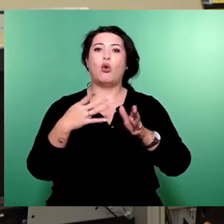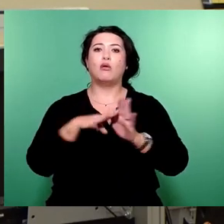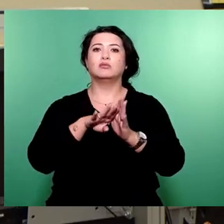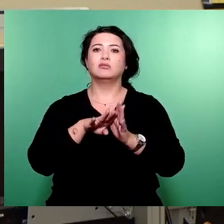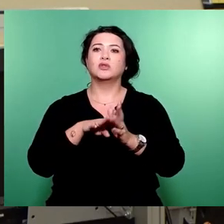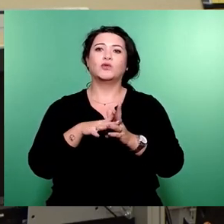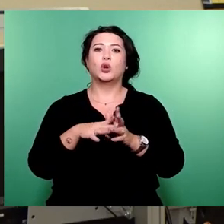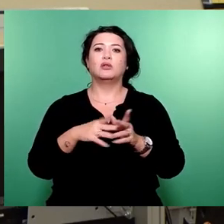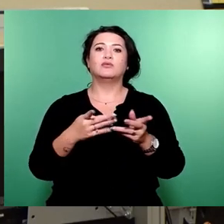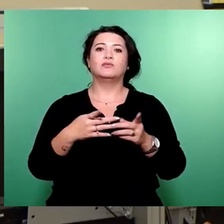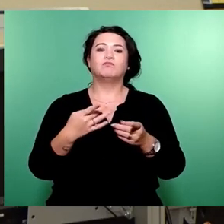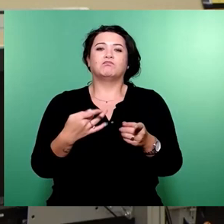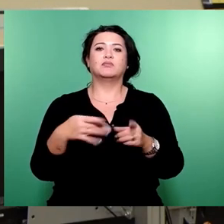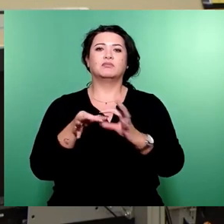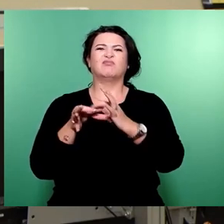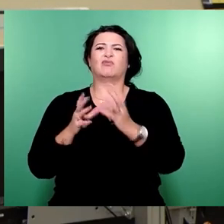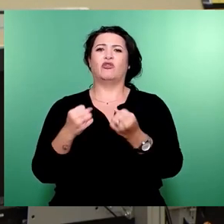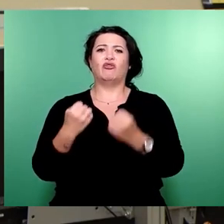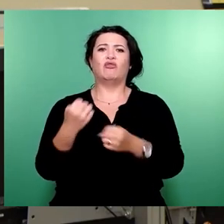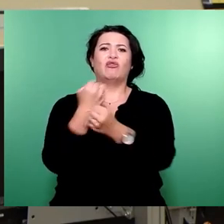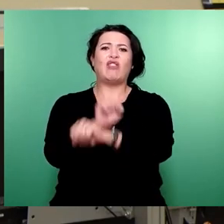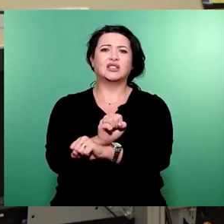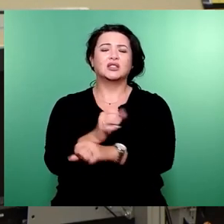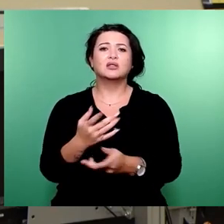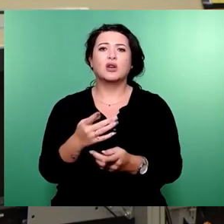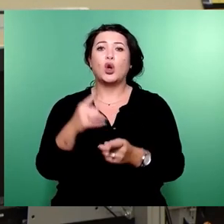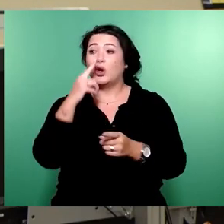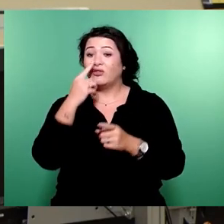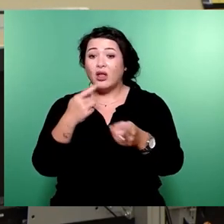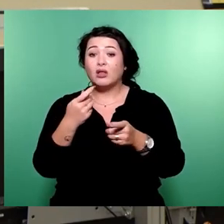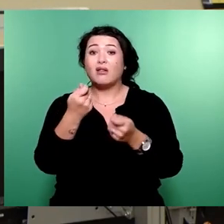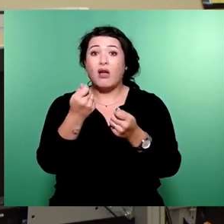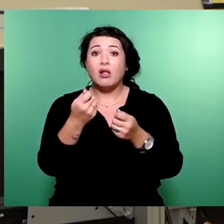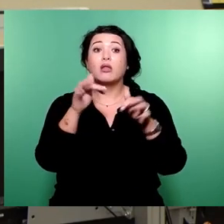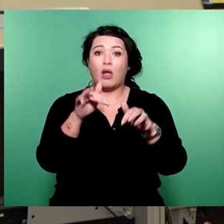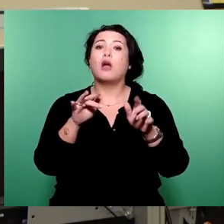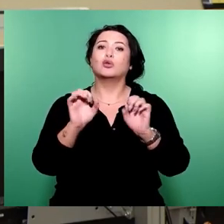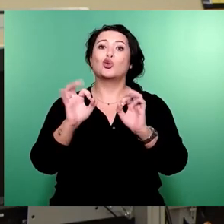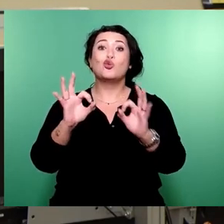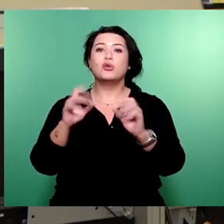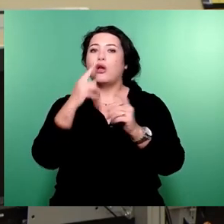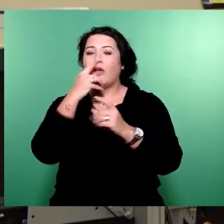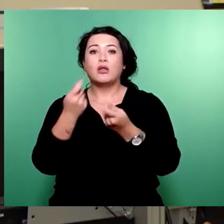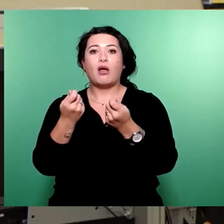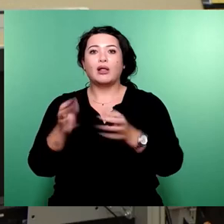Und der, der kein Geld hat, ist draußen. Und es ist richtig, die Benutzung von